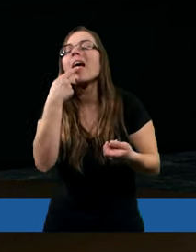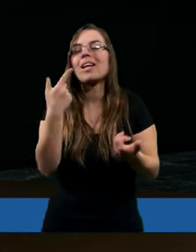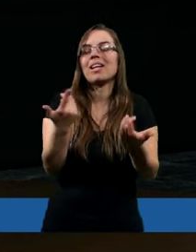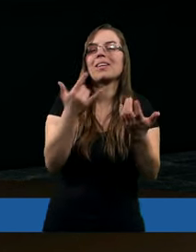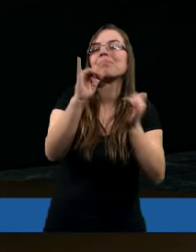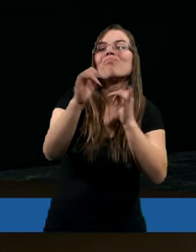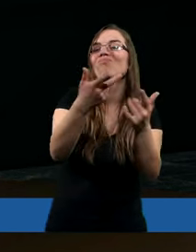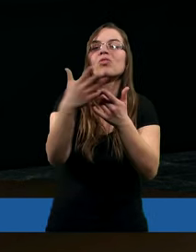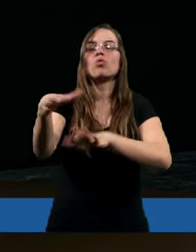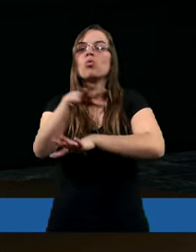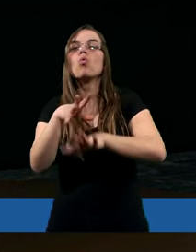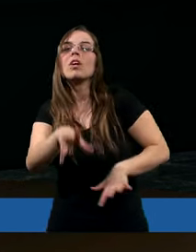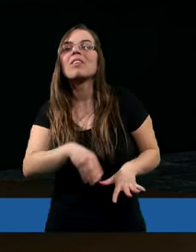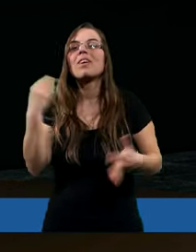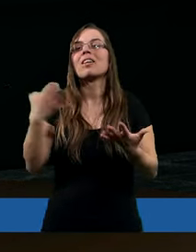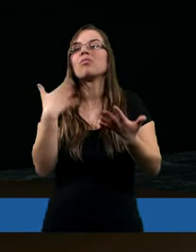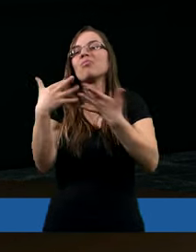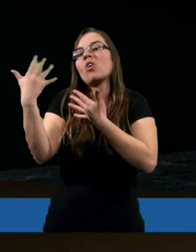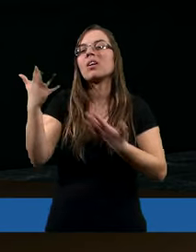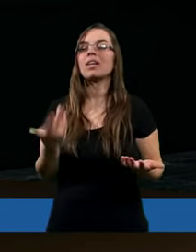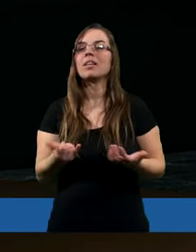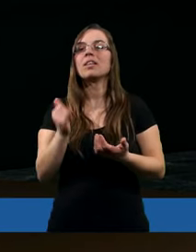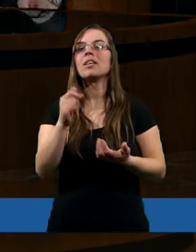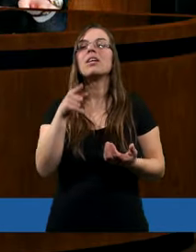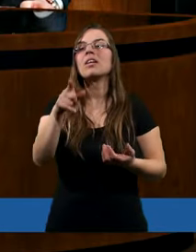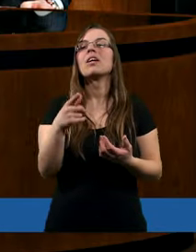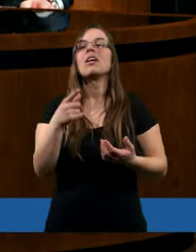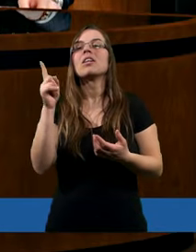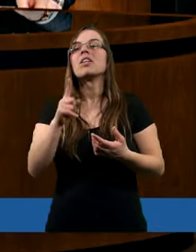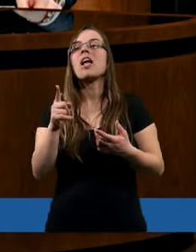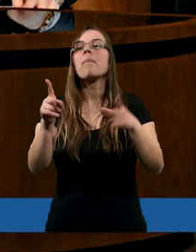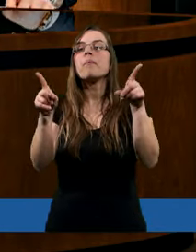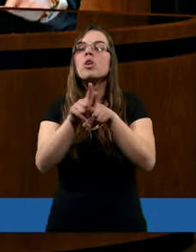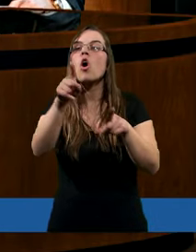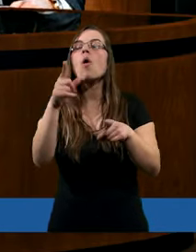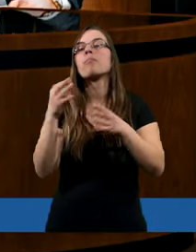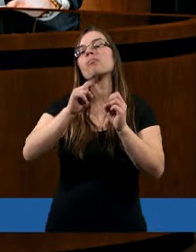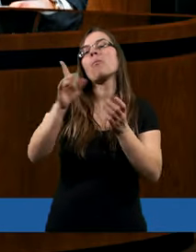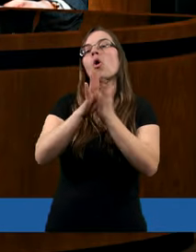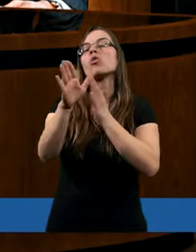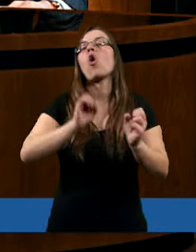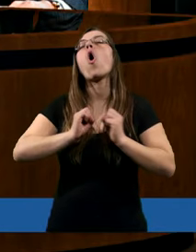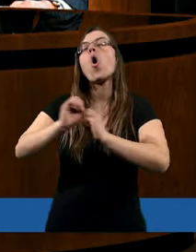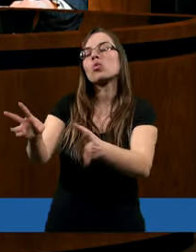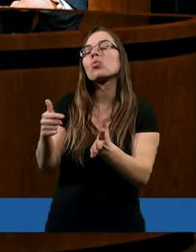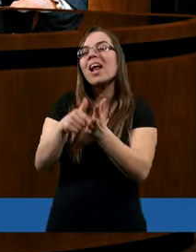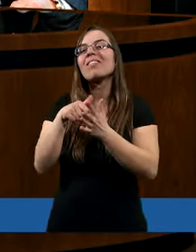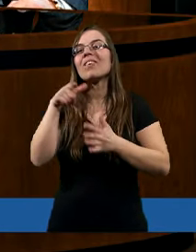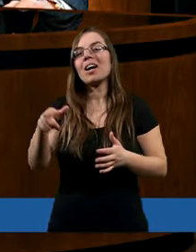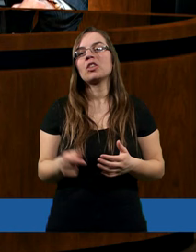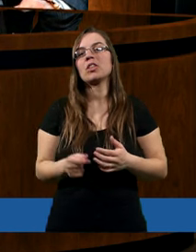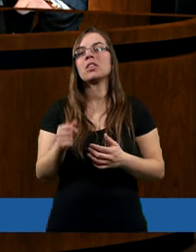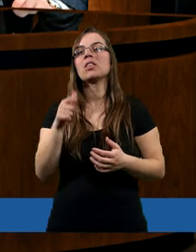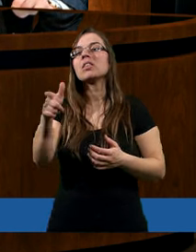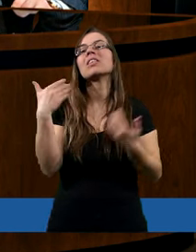Duch Święty nie dociera do Was. Ja nie wiem, czy nie dociera, oni po prostu odrzucali to. Odrzucali, odrzucali. Oni